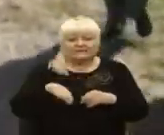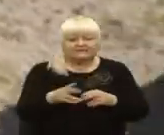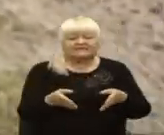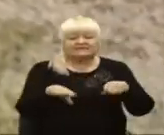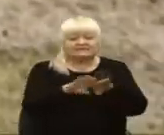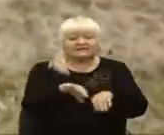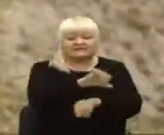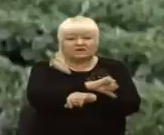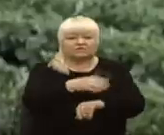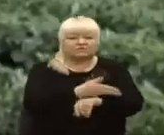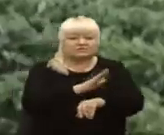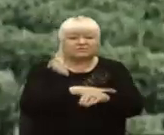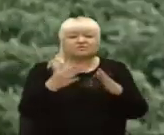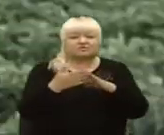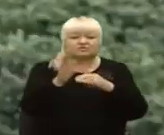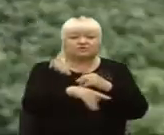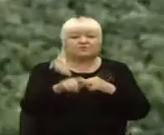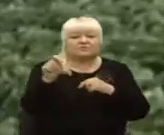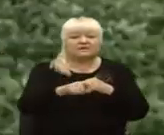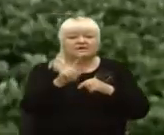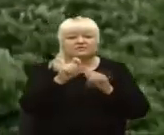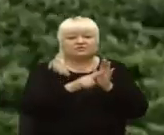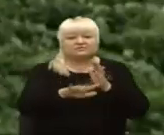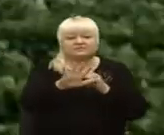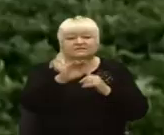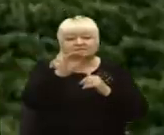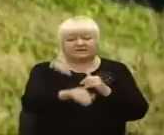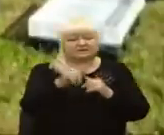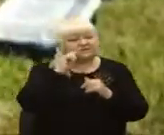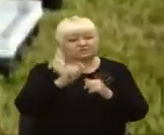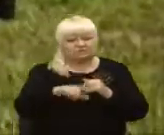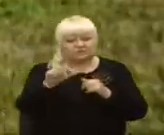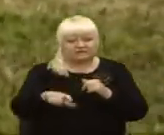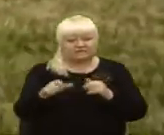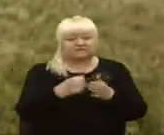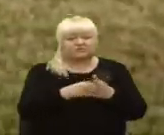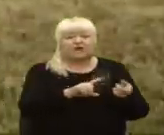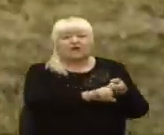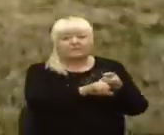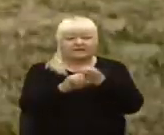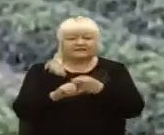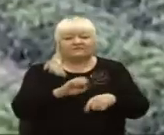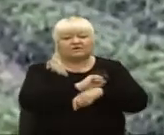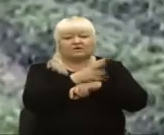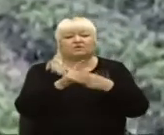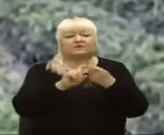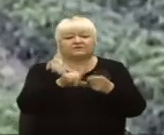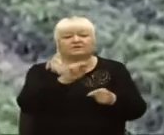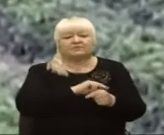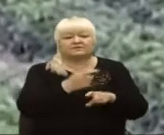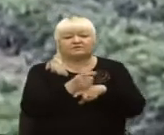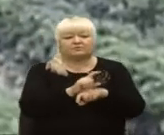кордонів із Польщі додому повернулися близько 175 тисяч українців. До пандемії коронавірусу там працювало понад мільйон.